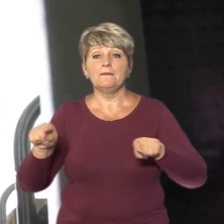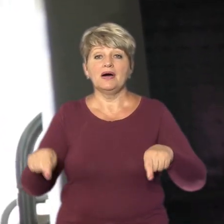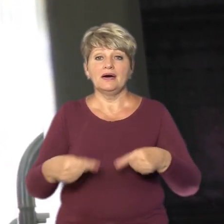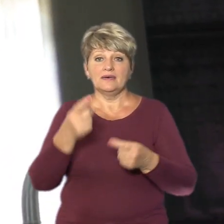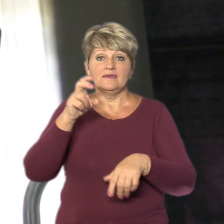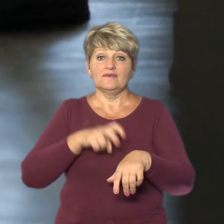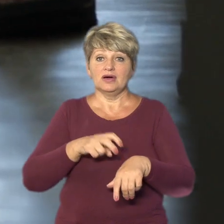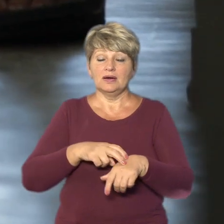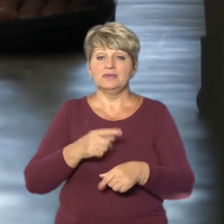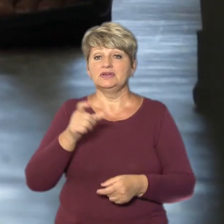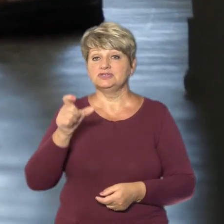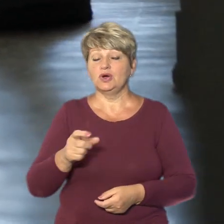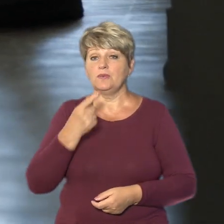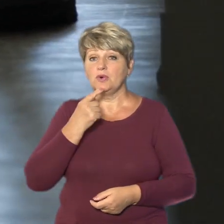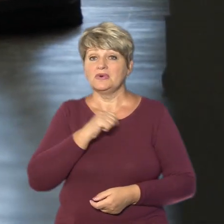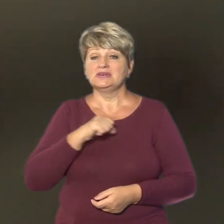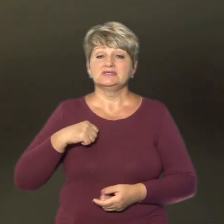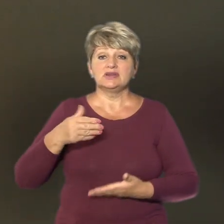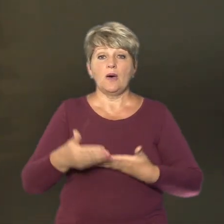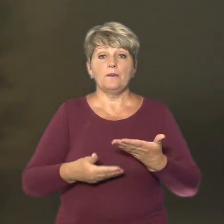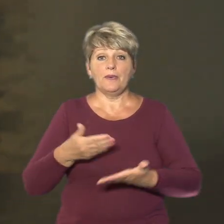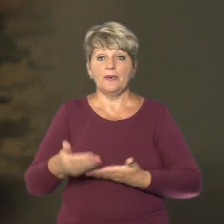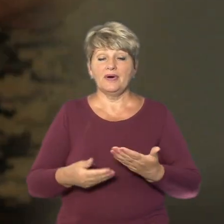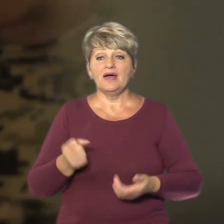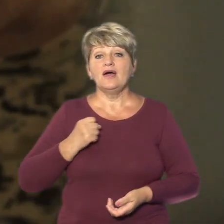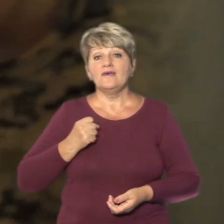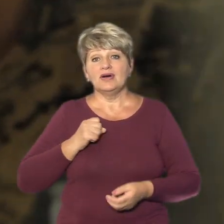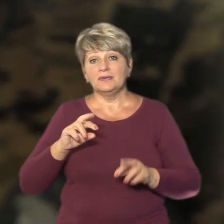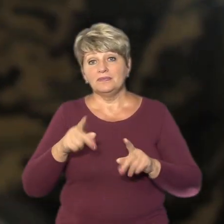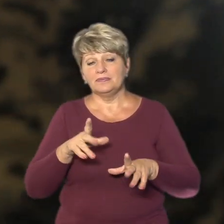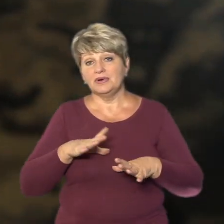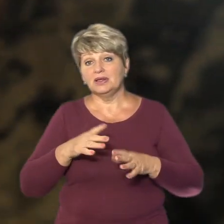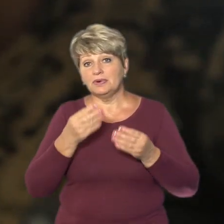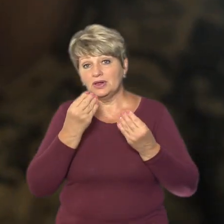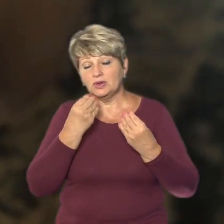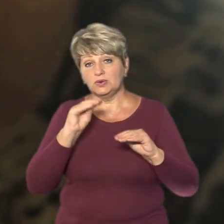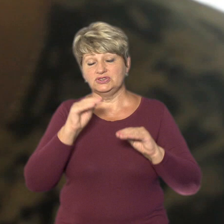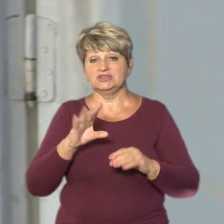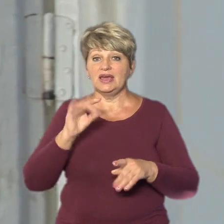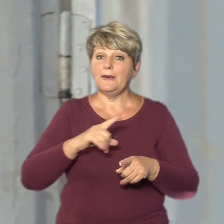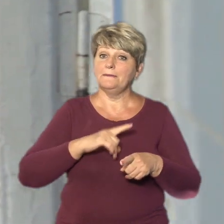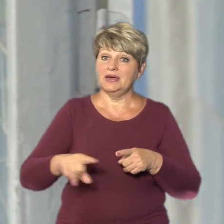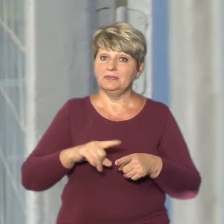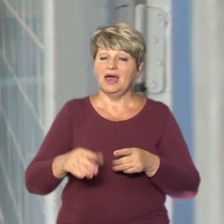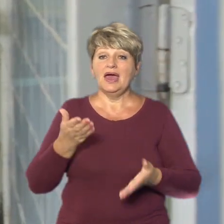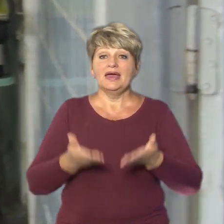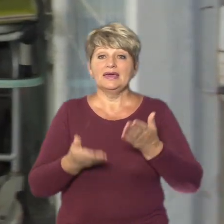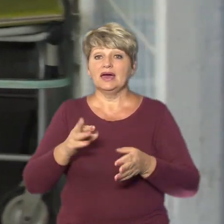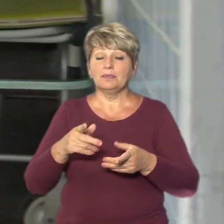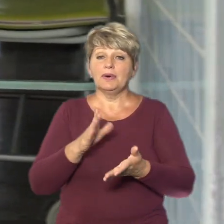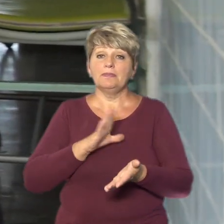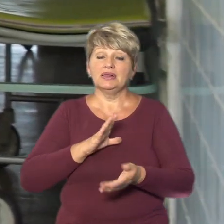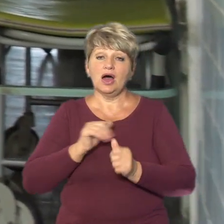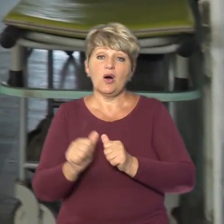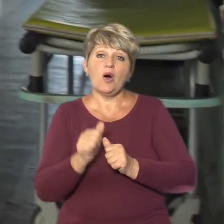самостійно піти. Відновлення військових було б і кращим, і швидшим, говорить завідувач Юрій Байкун, аби існувала